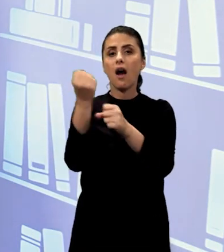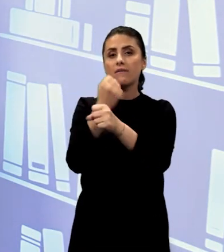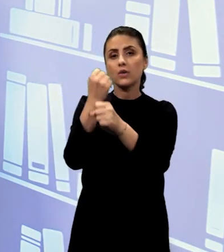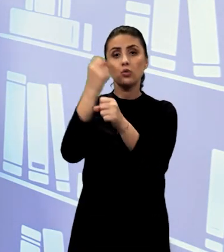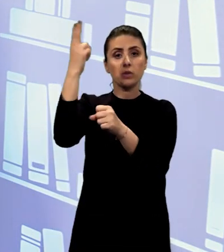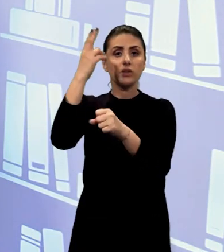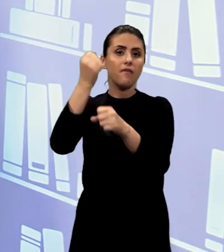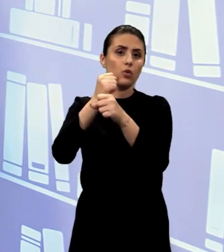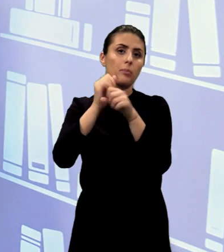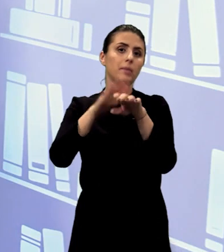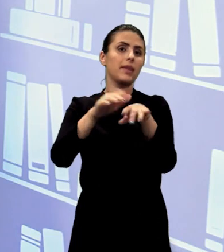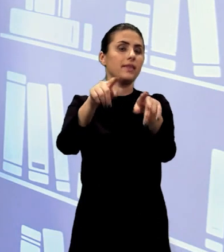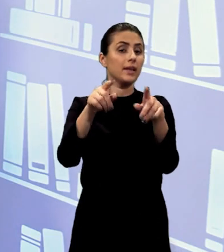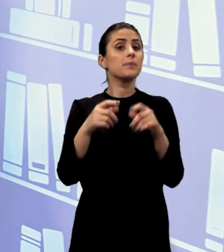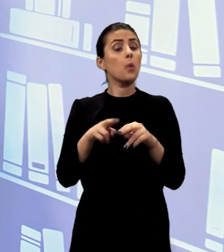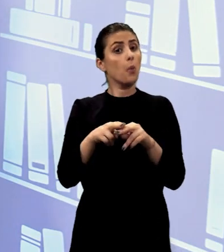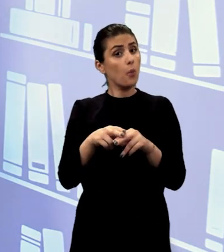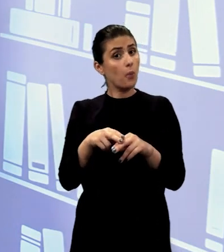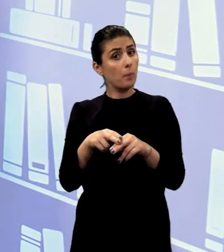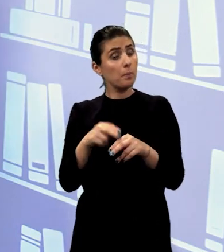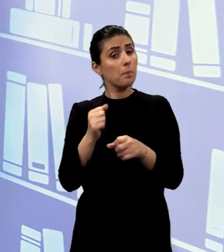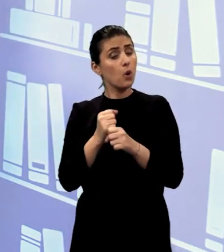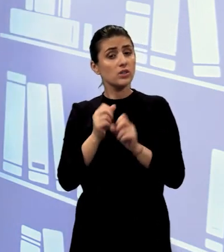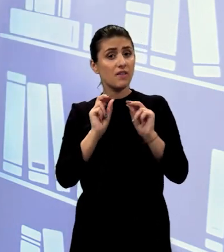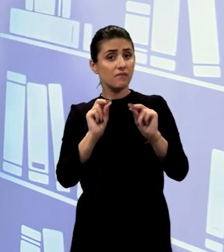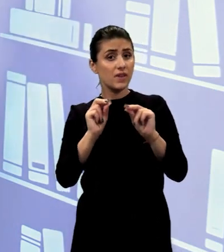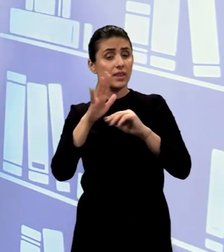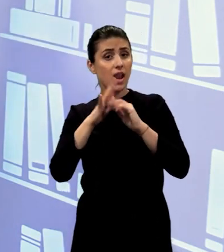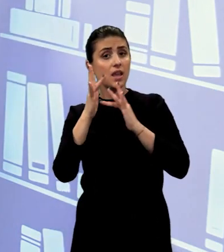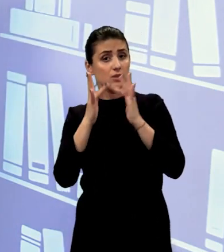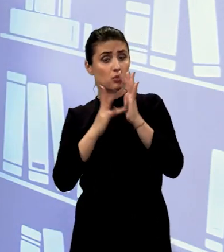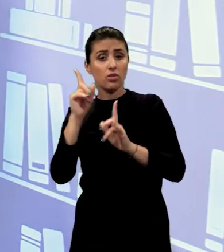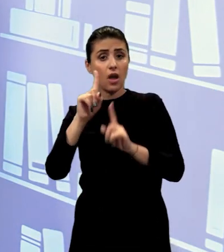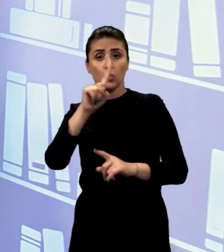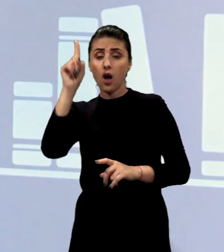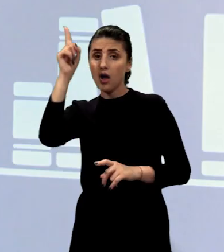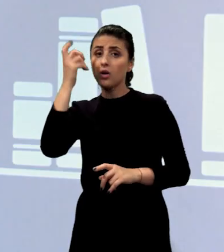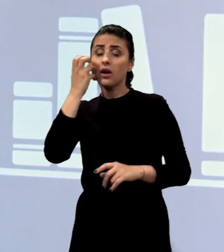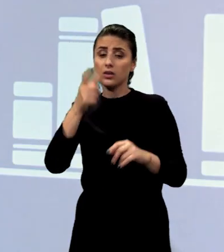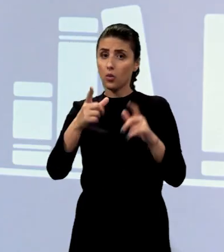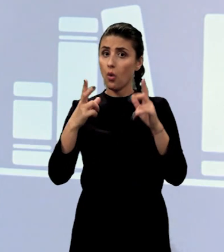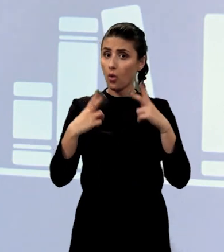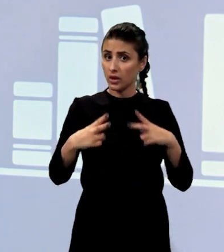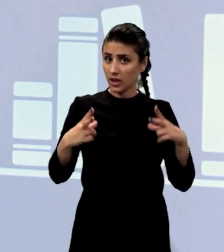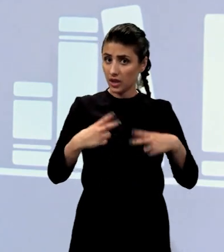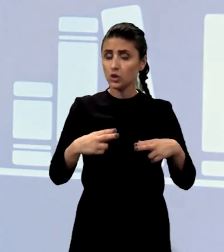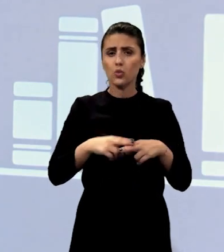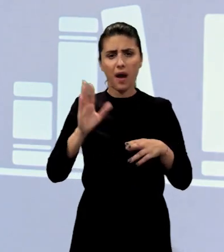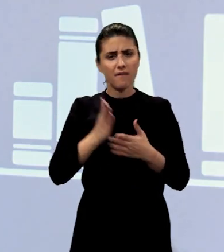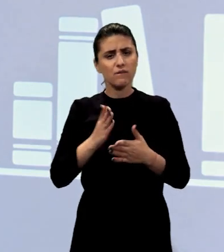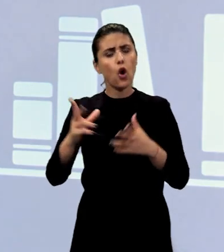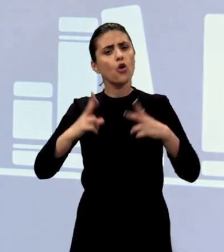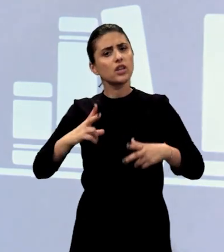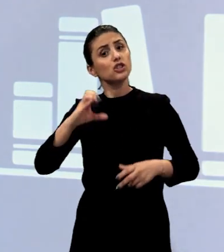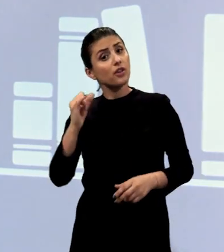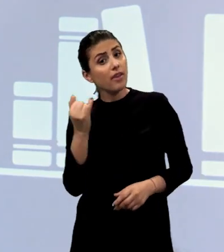binecuvântează. Cum altfel ai putea să înveți de la Iisus dacă nu atunci când te odihnești așa cum s-a odihnit